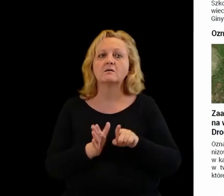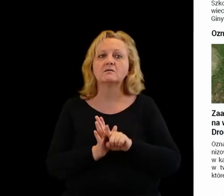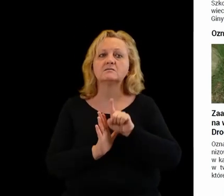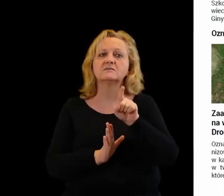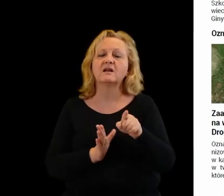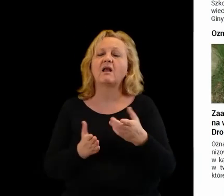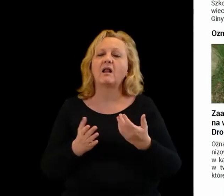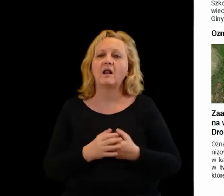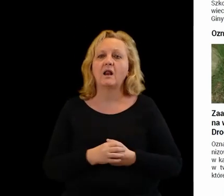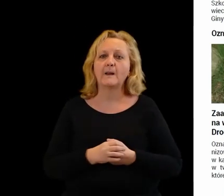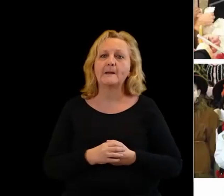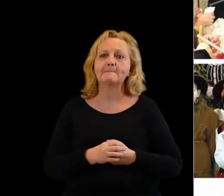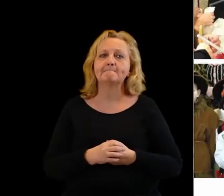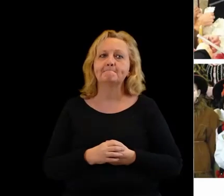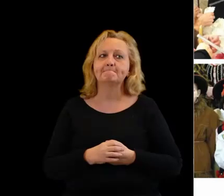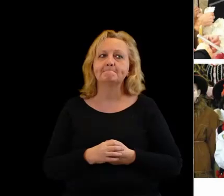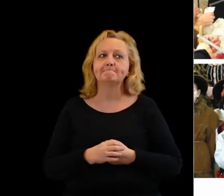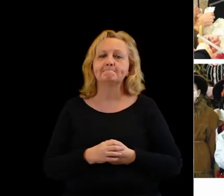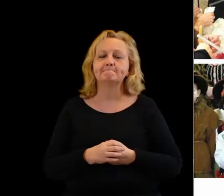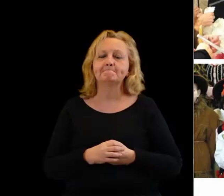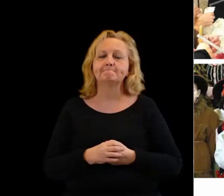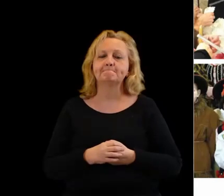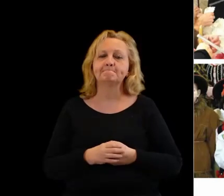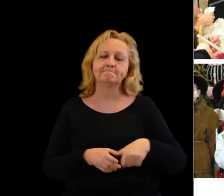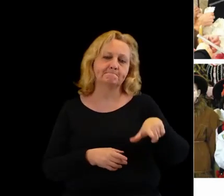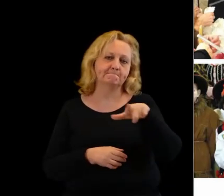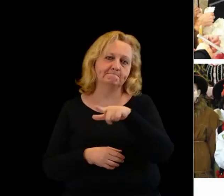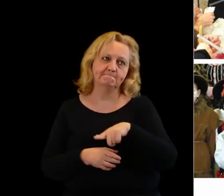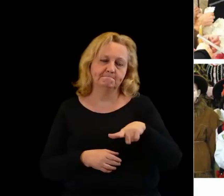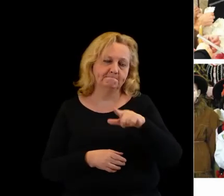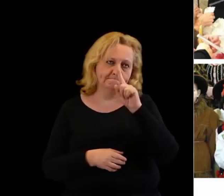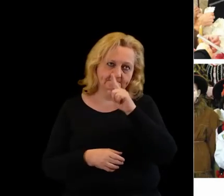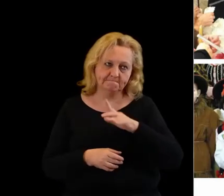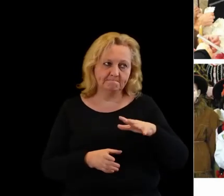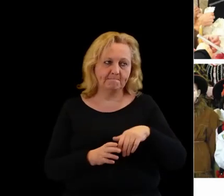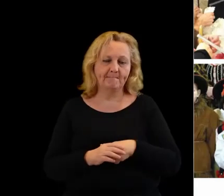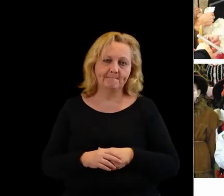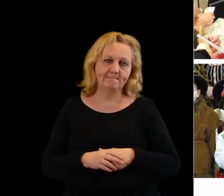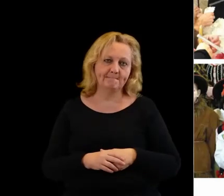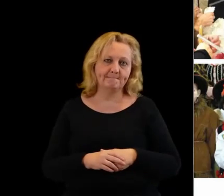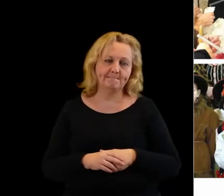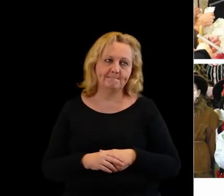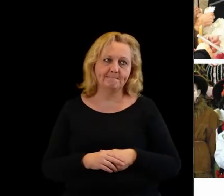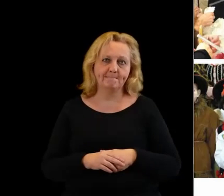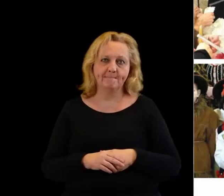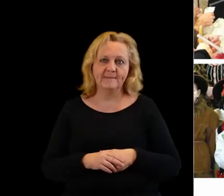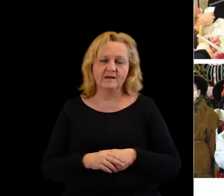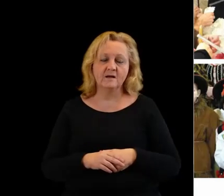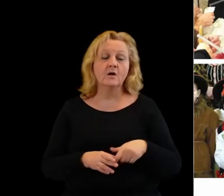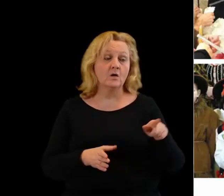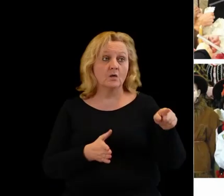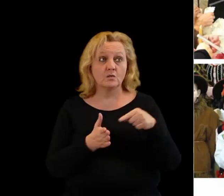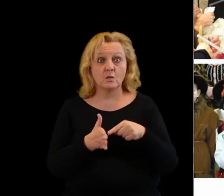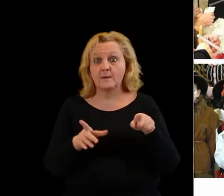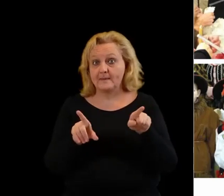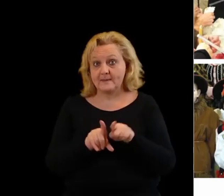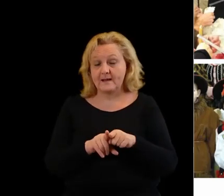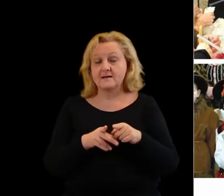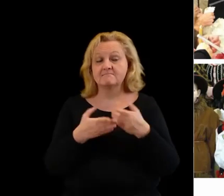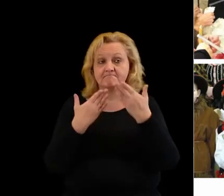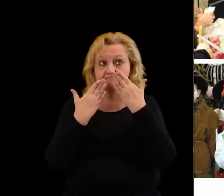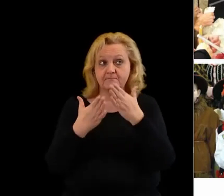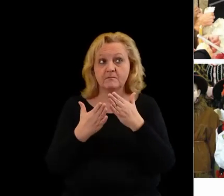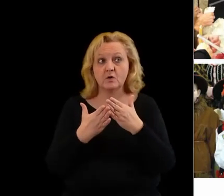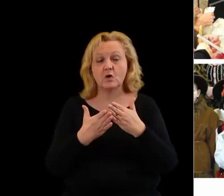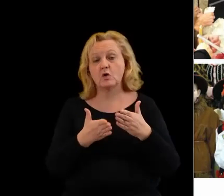swoich lokalnych społeczności. To też oznaczanie